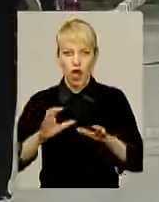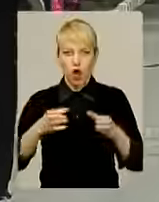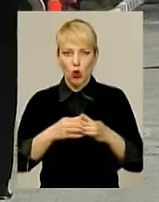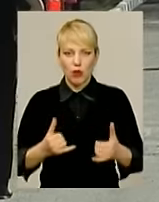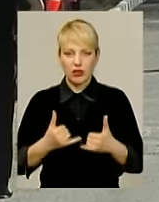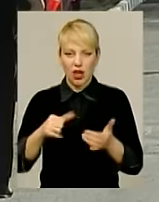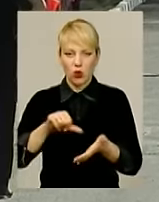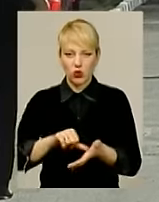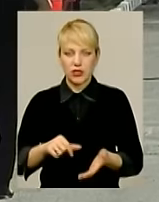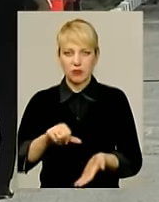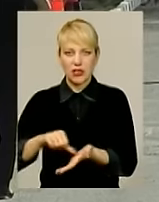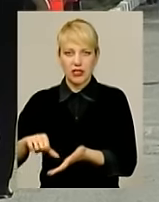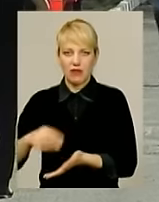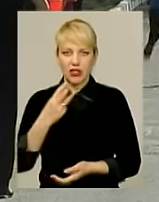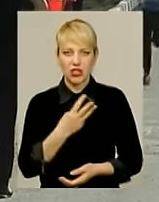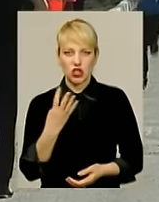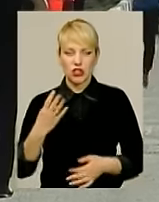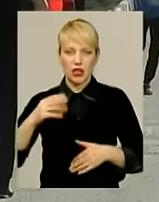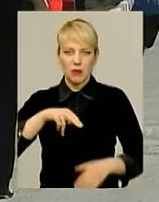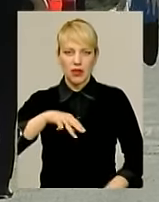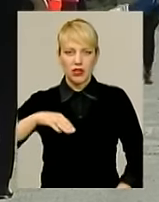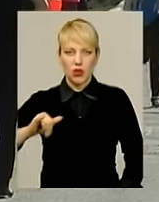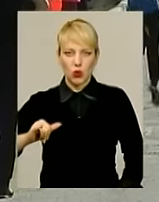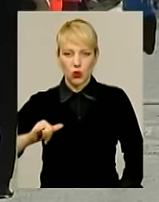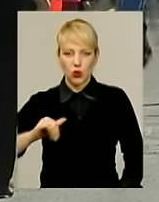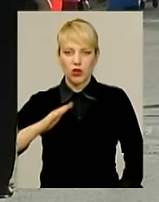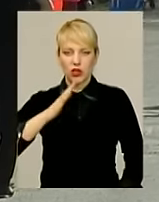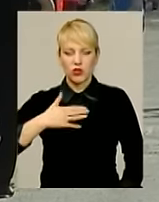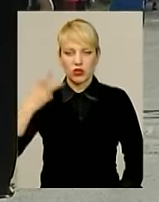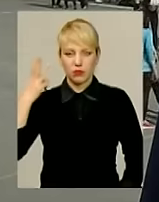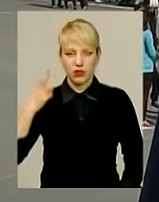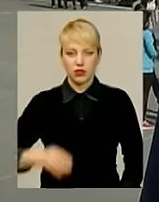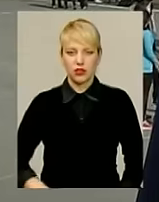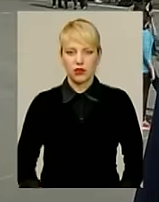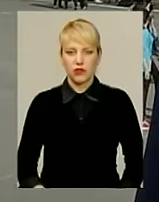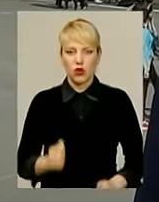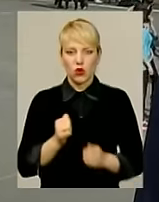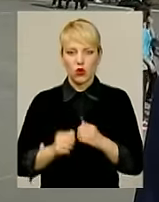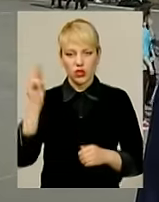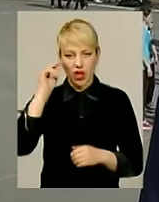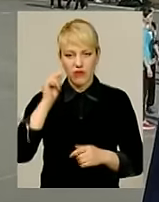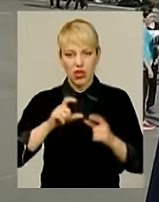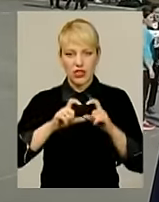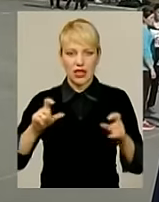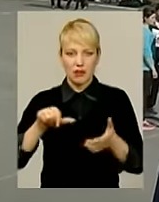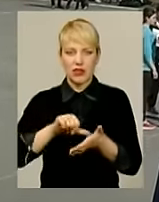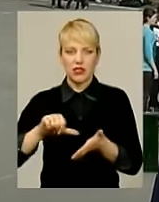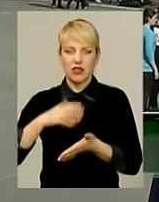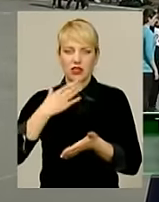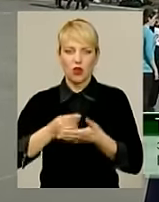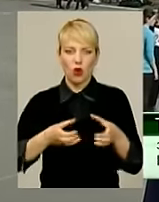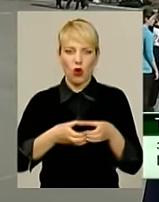спортивному заході представили 34 професійно-технічні навчальні заклади Хмельниччини. Кожен навчальний заклад представляє свої